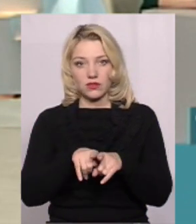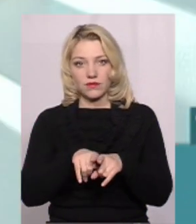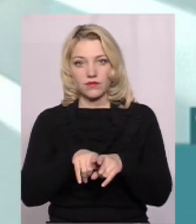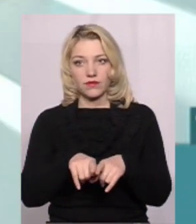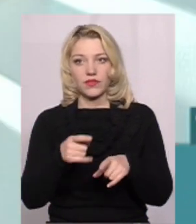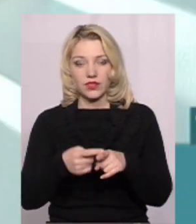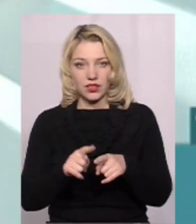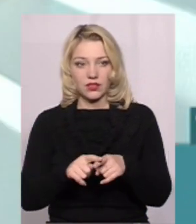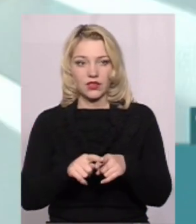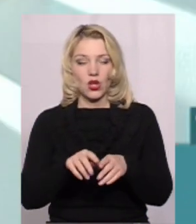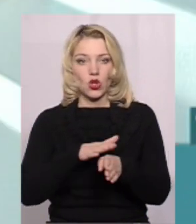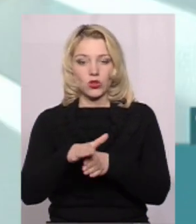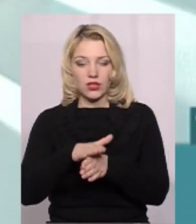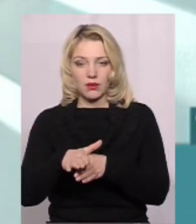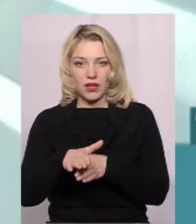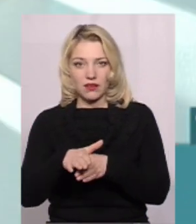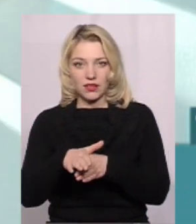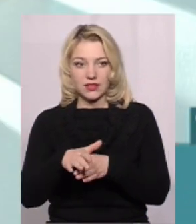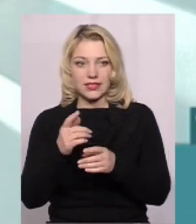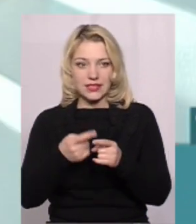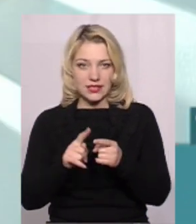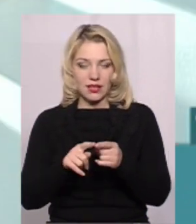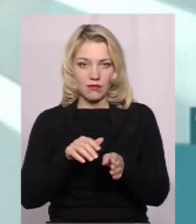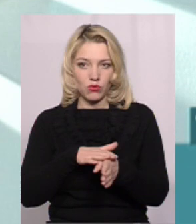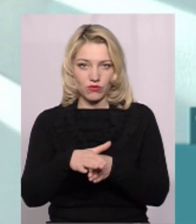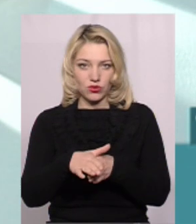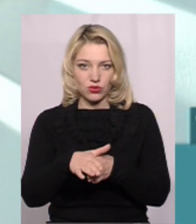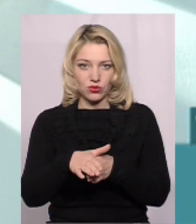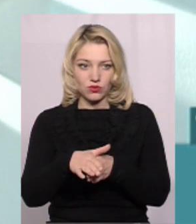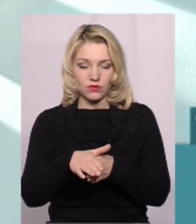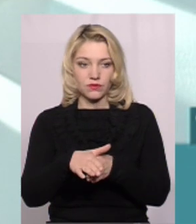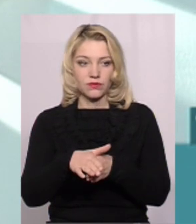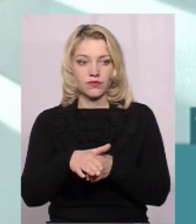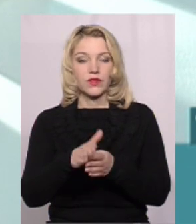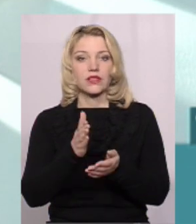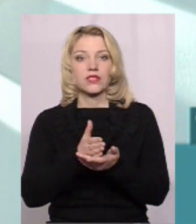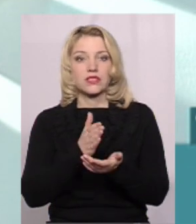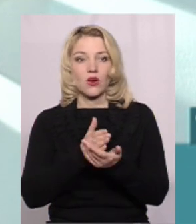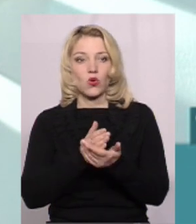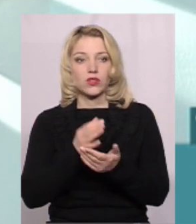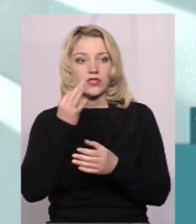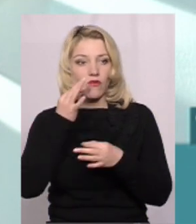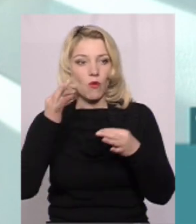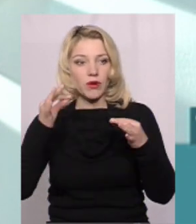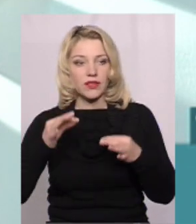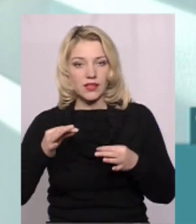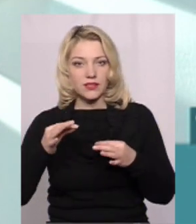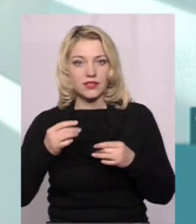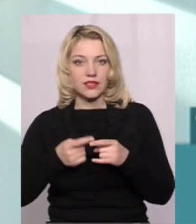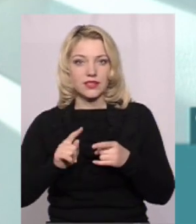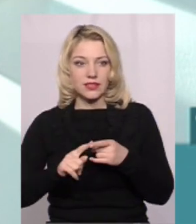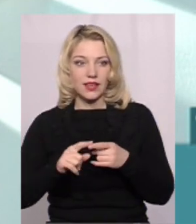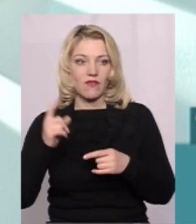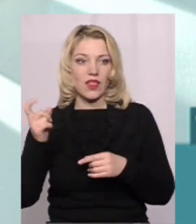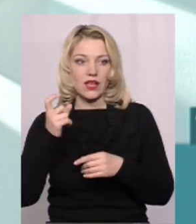їх дотримання, виконання, це повністю знаходиться в компетенції цих